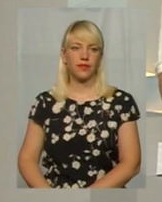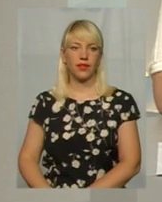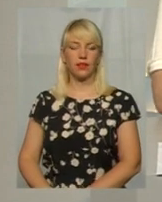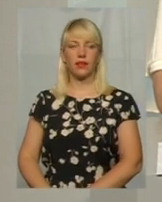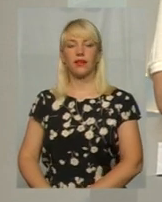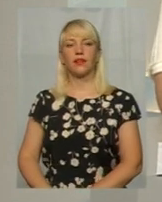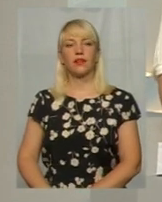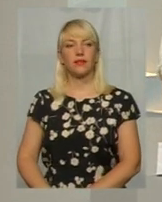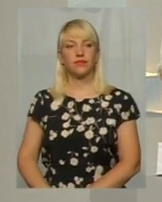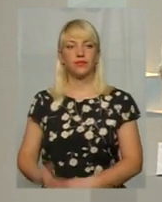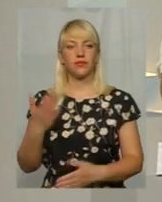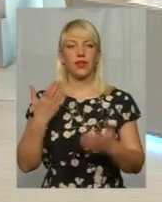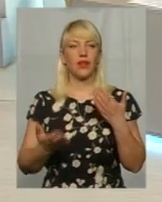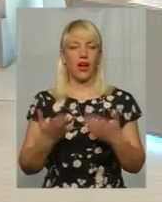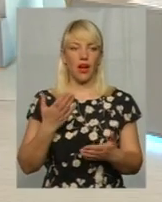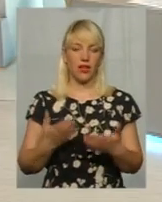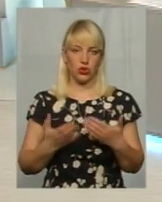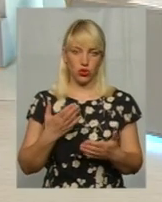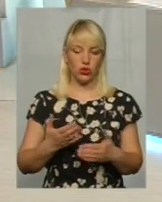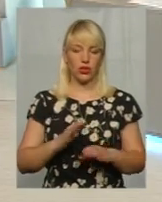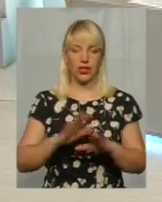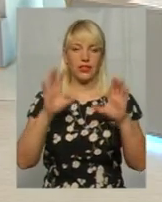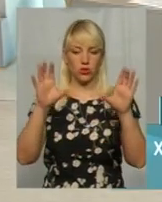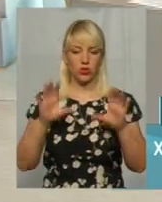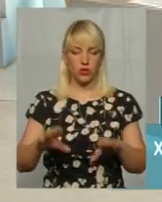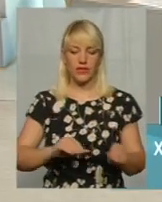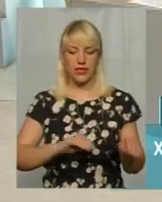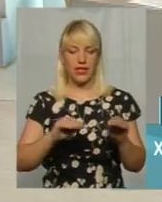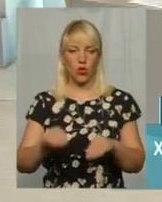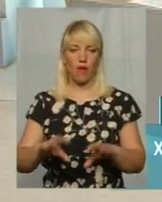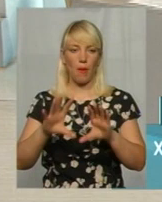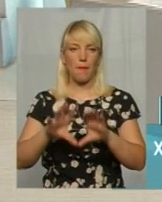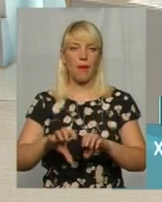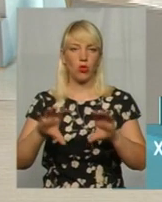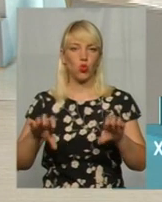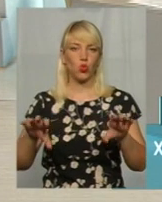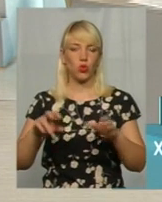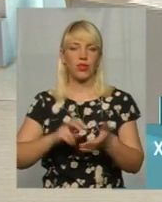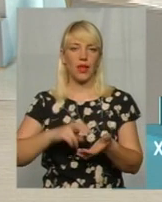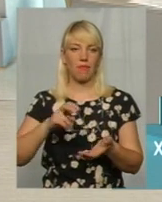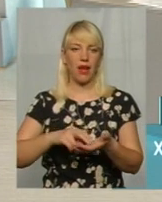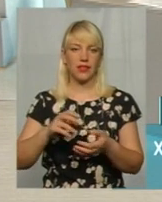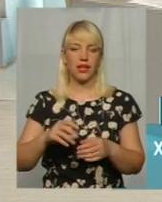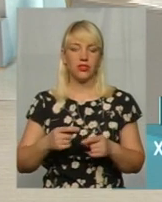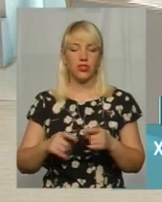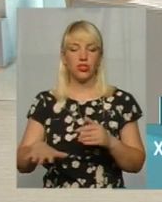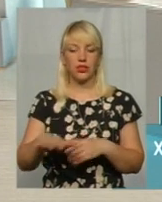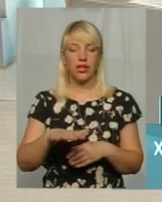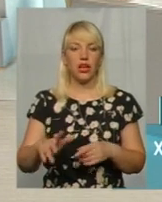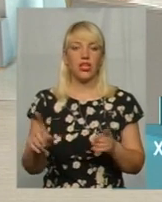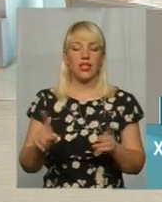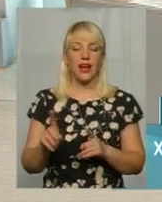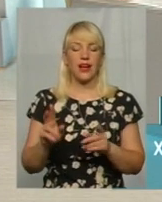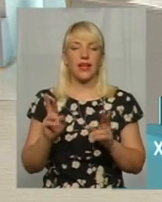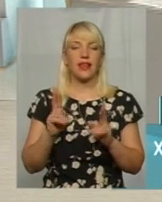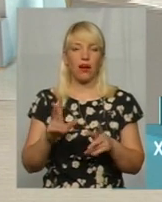Отож, пане Богдане, якщо не санкціонований встановлений оцей батутний майданчик, і як тоді бути, які документи